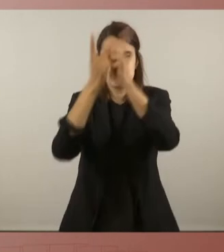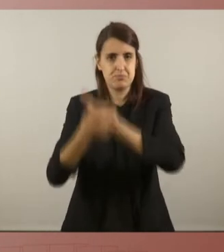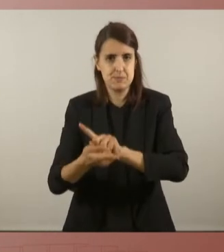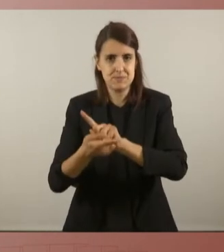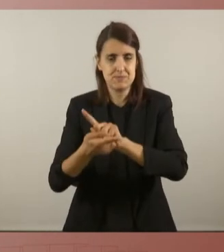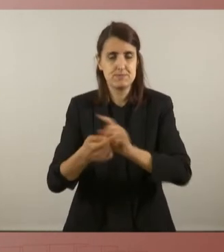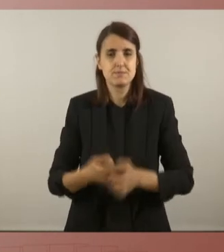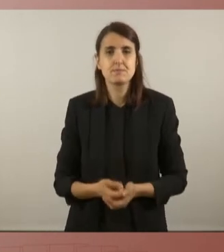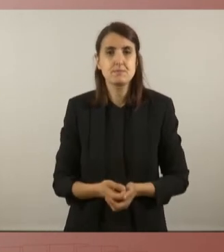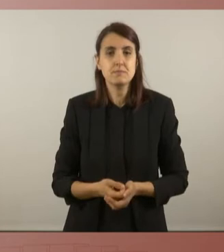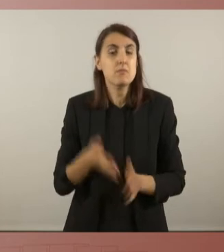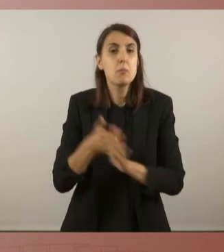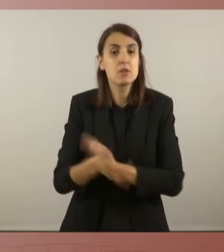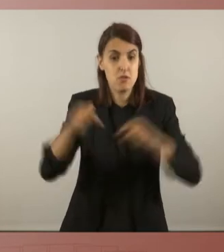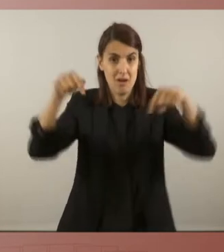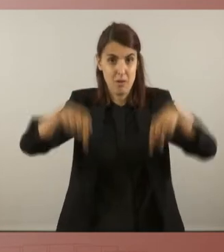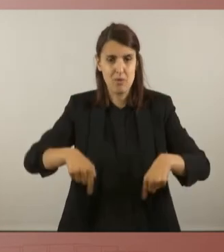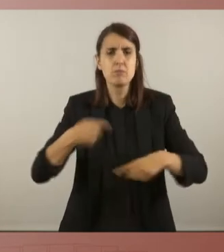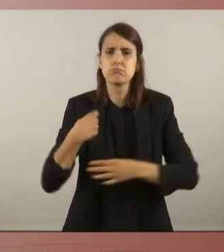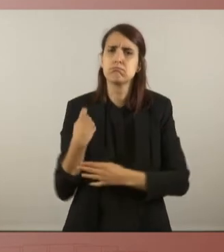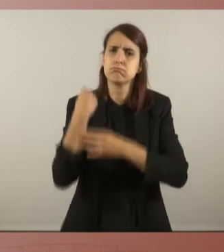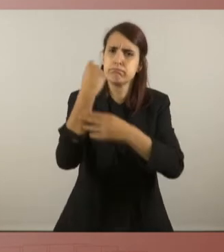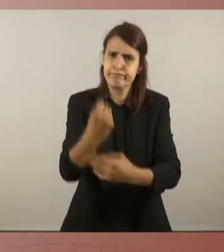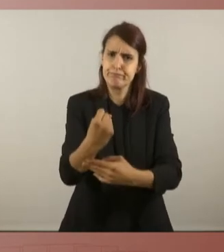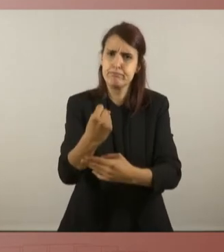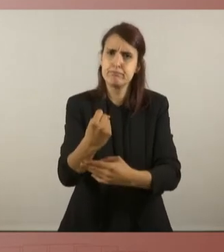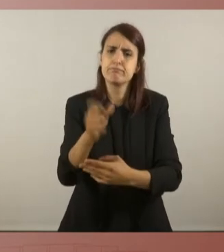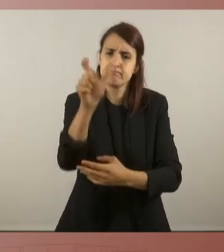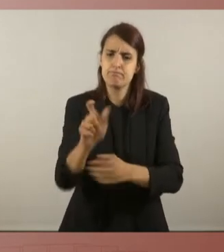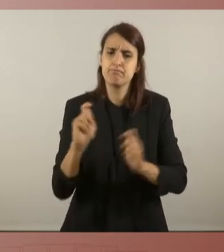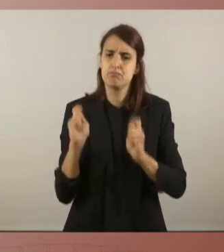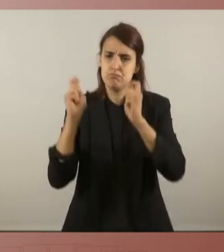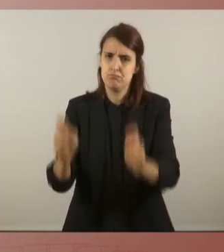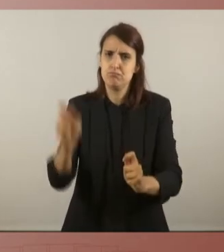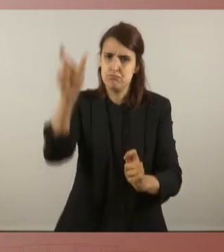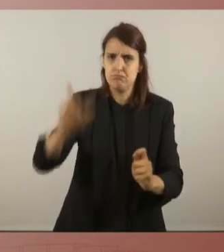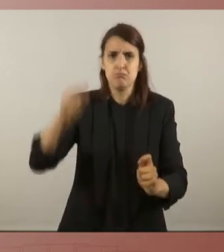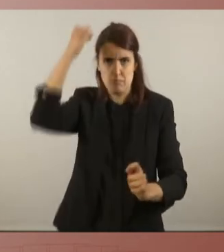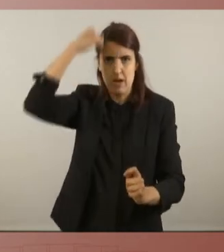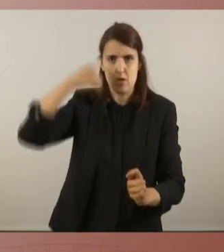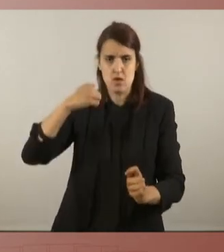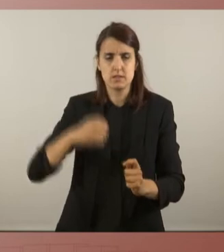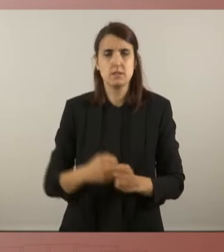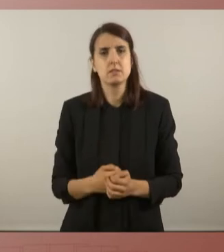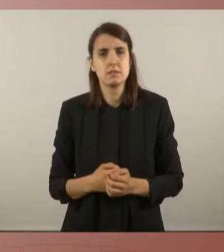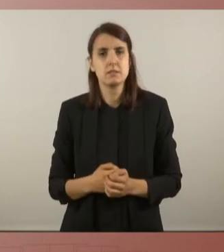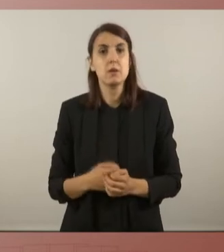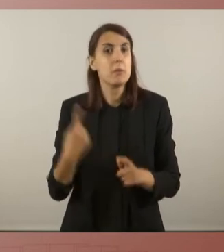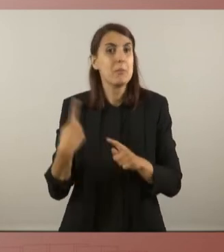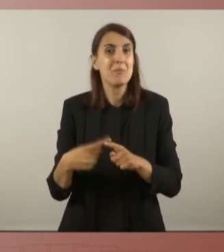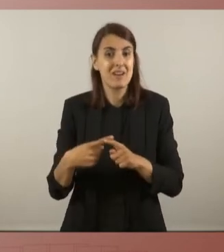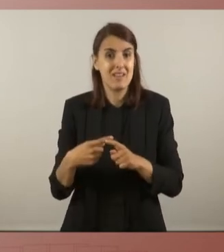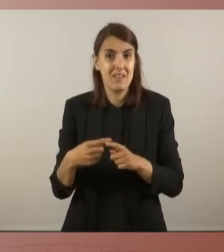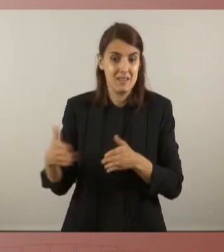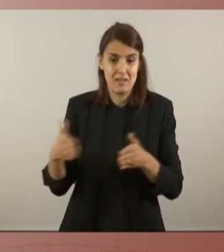I és per això que avui donem suport a la seva investidura, senyor Pere Aragonès, és per obrir aquest